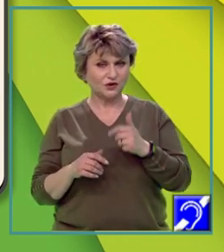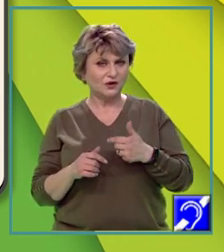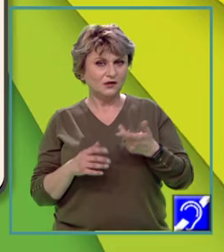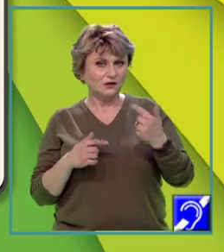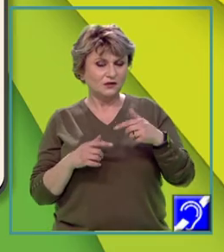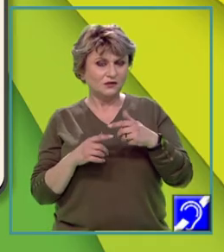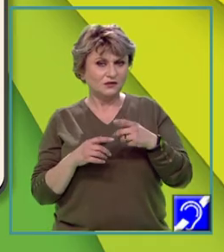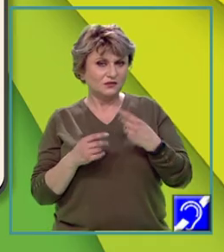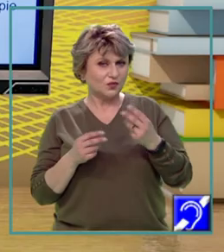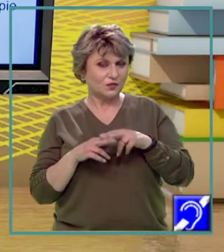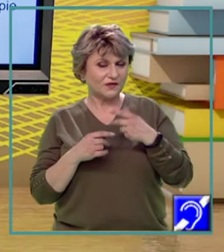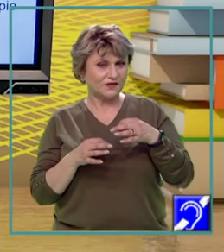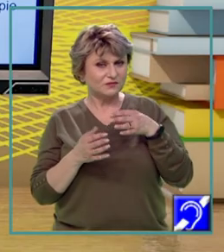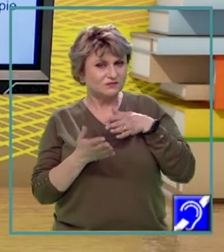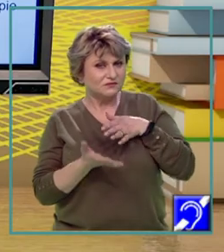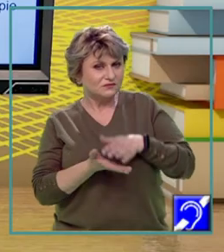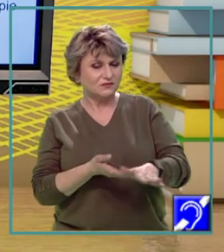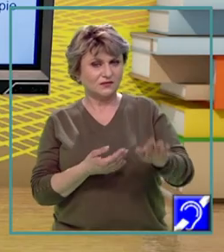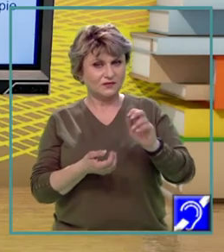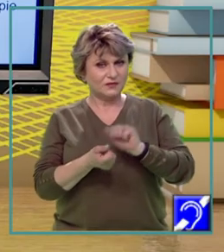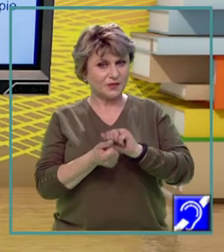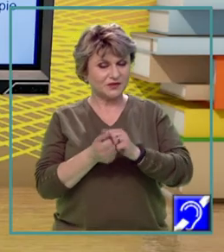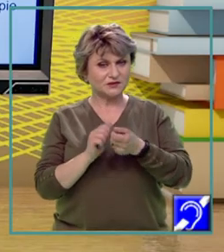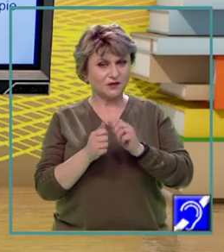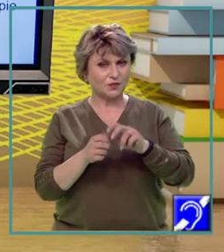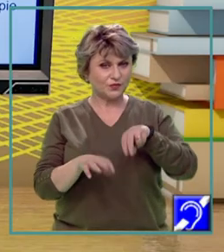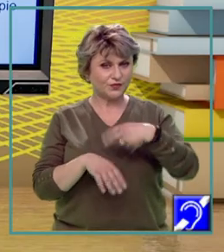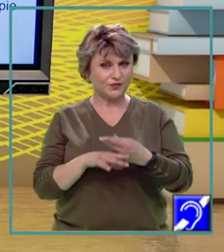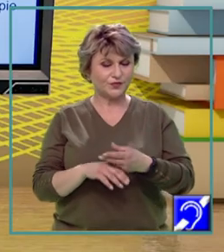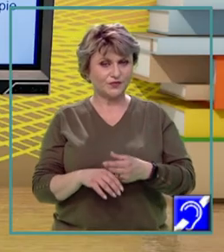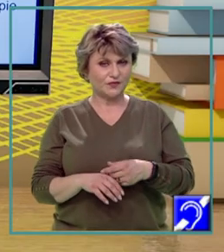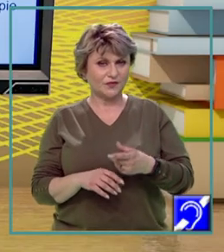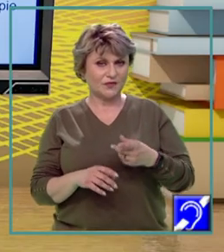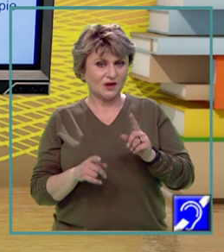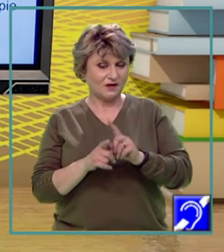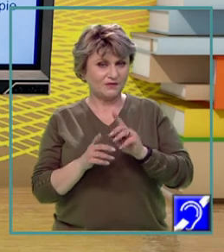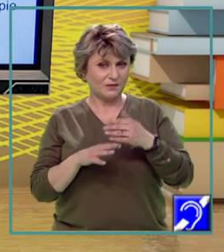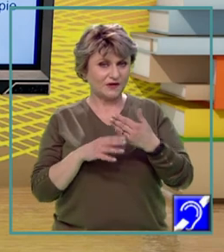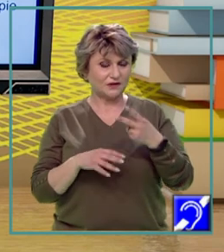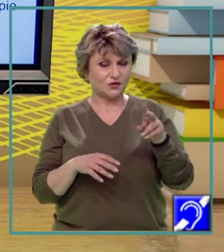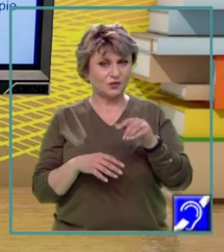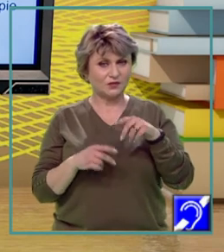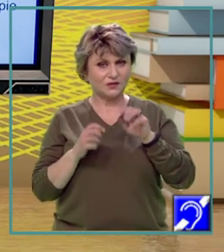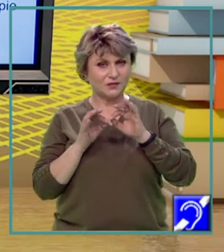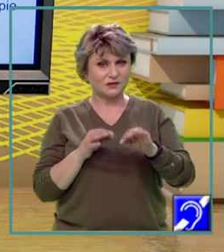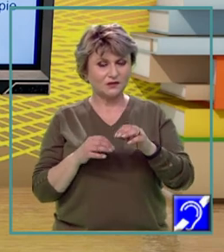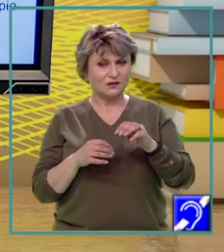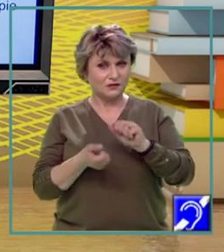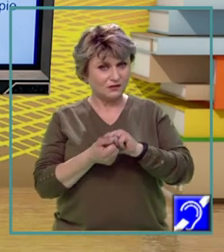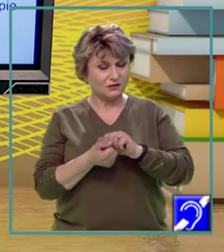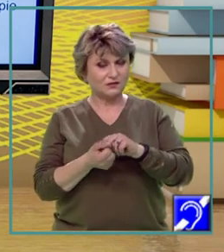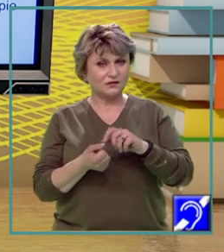cum ar fi torenți, alunecări de teren sau prăbușiri. Pe culmile alpine, la peste 2000 de metri, relieful